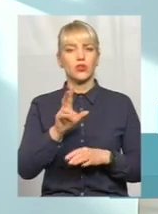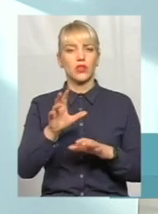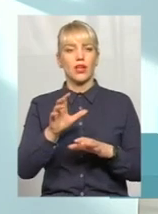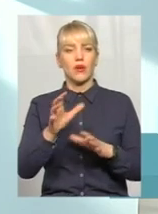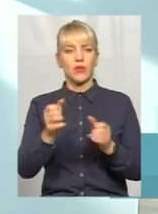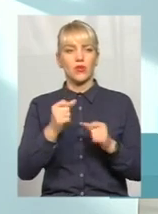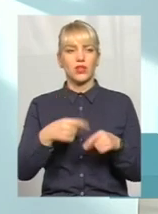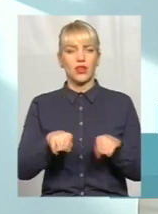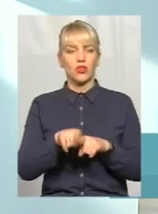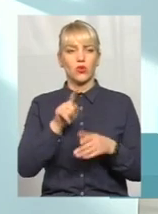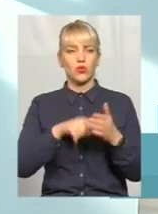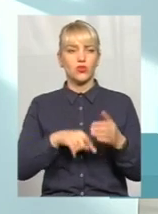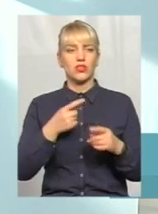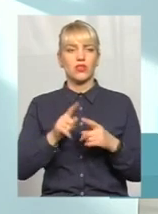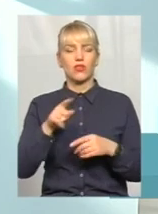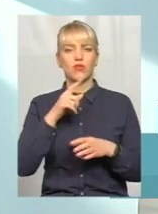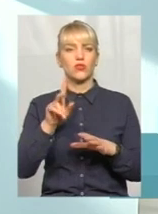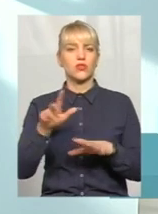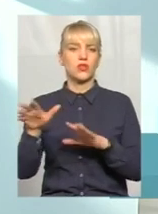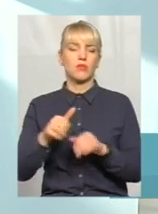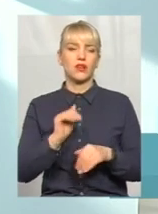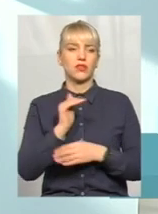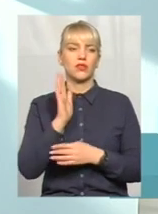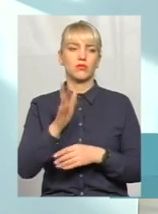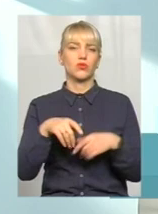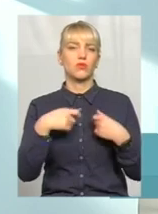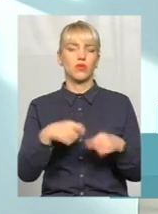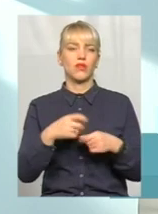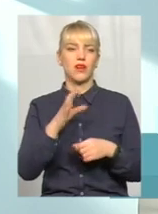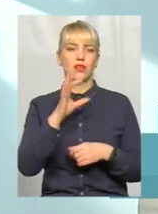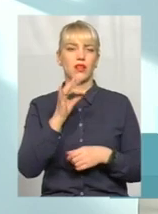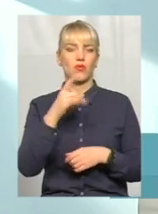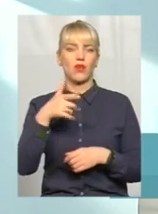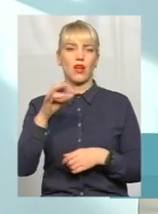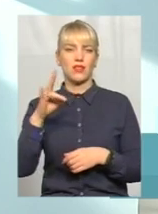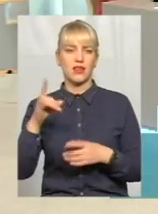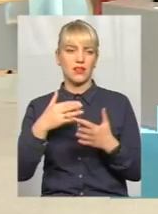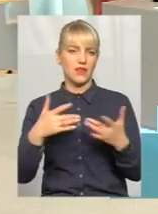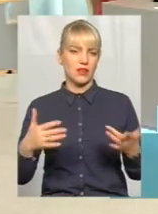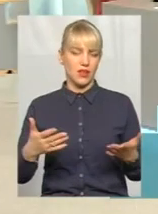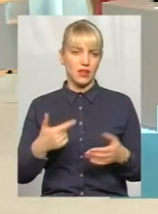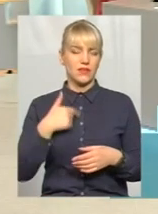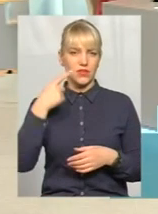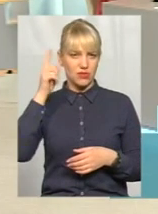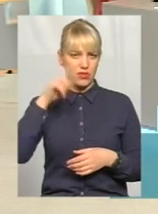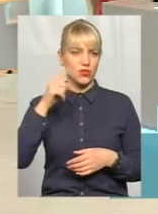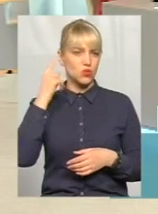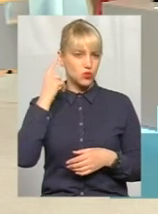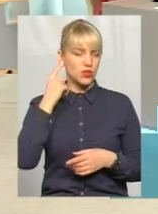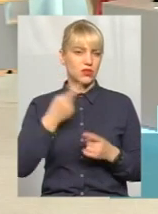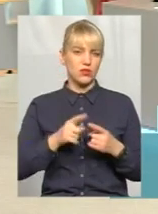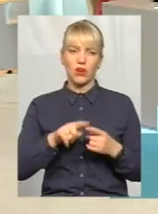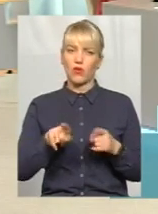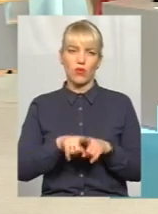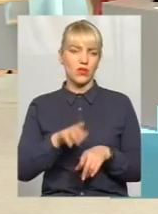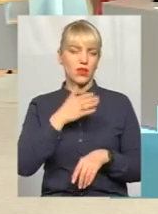доручення, які говорять, що вже зразу забирають дитину, вже будуть продавати на органи і так далі, і так далі, і так далі. Ну, ви ж це всі чуєте. Нема